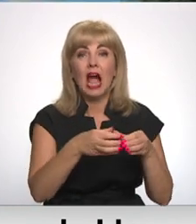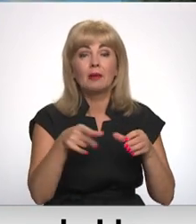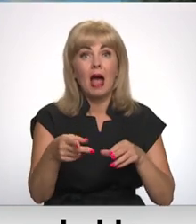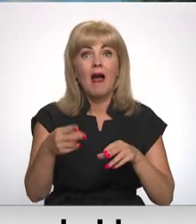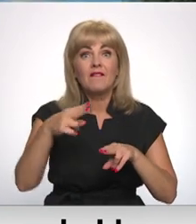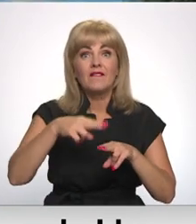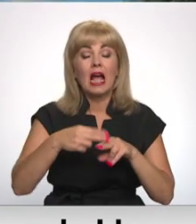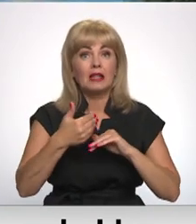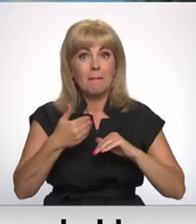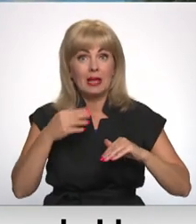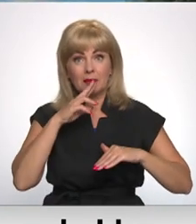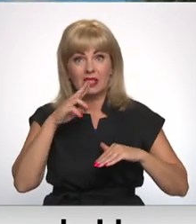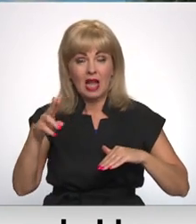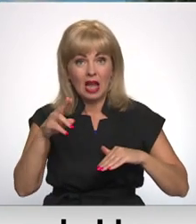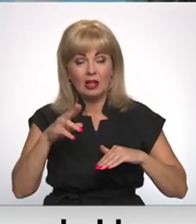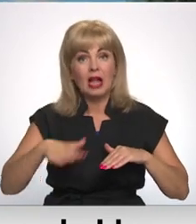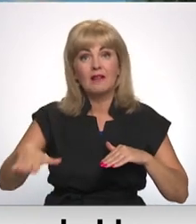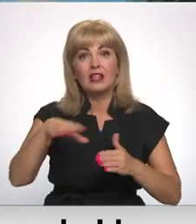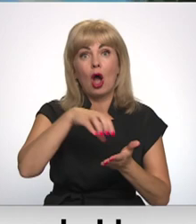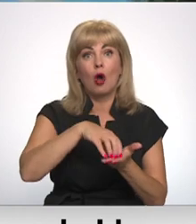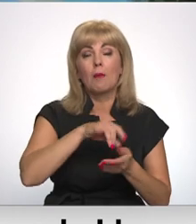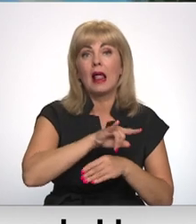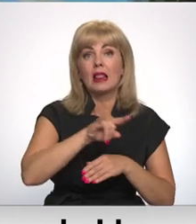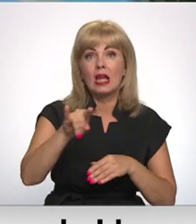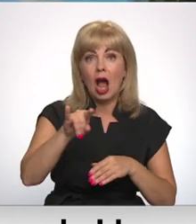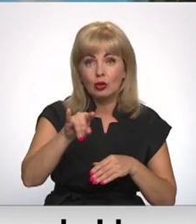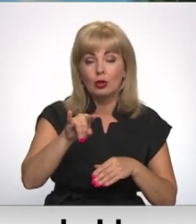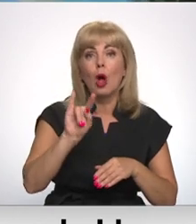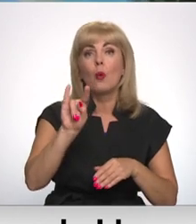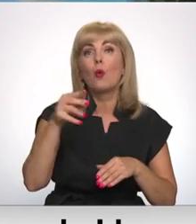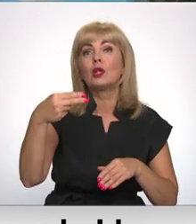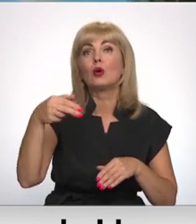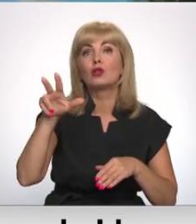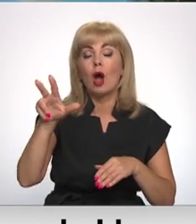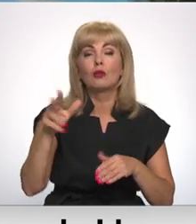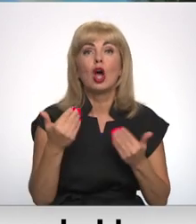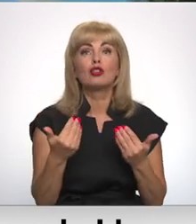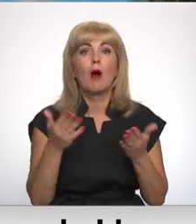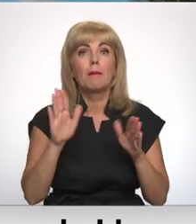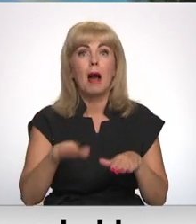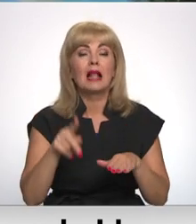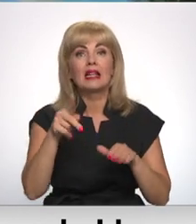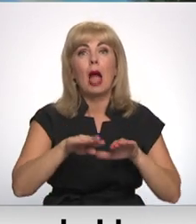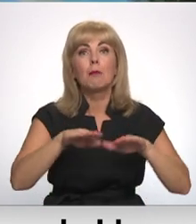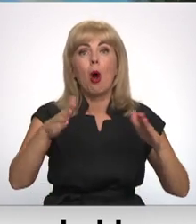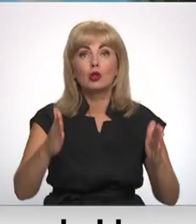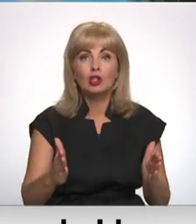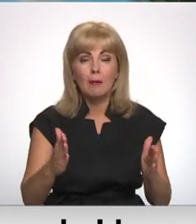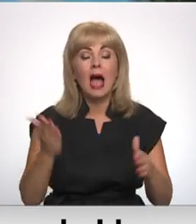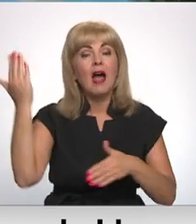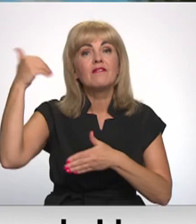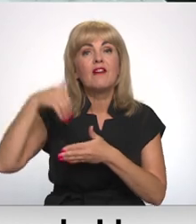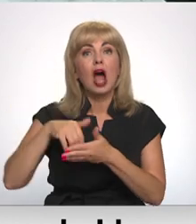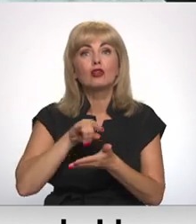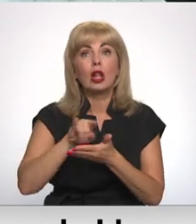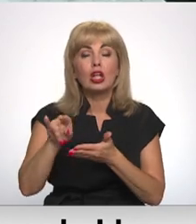kur pirms nedēļas vēl atradās vidas objekts lidmašīna IL-28, šodien palicis tikai postamens. Vēsturskā lidmašīna